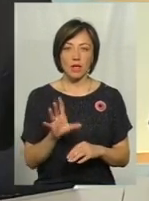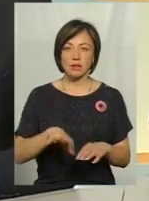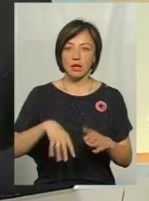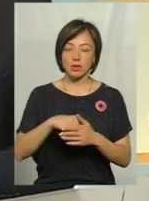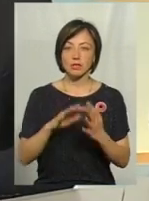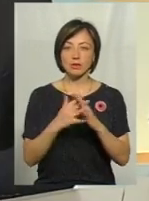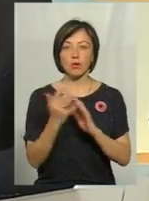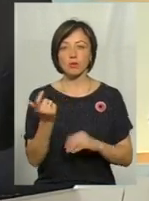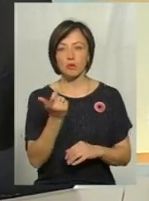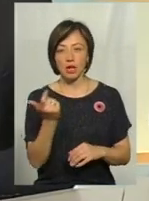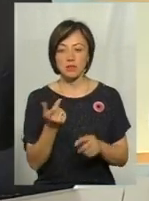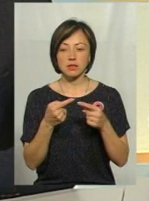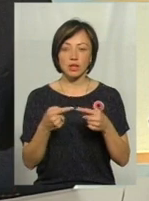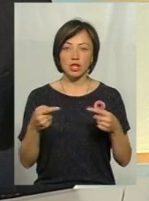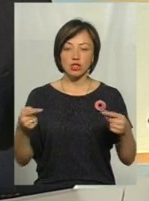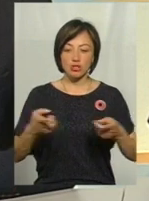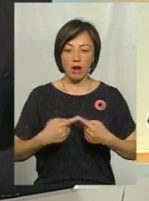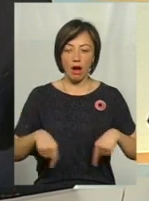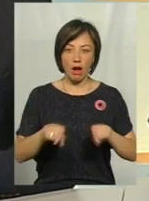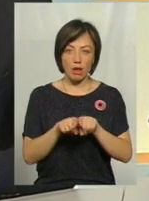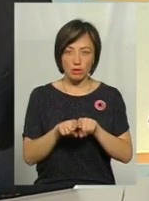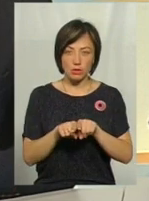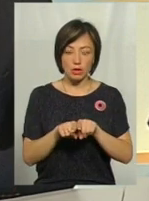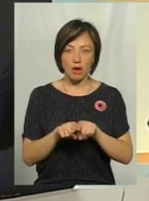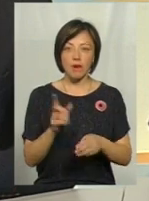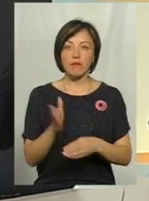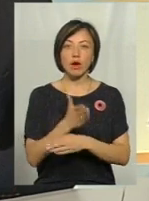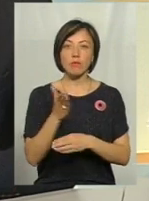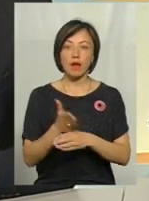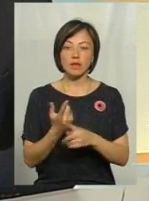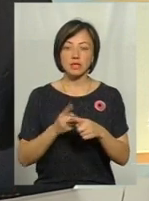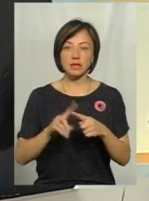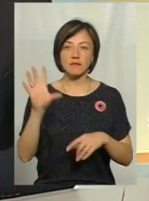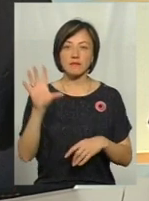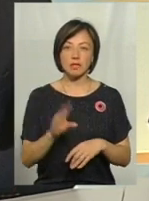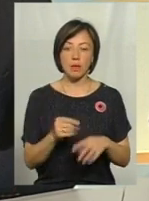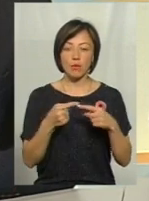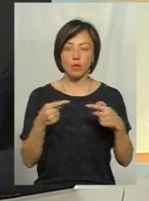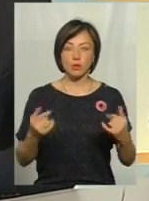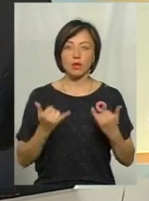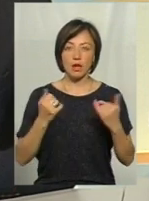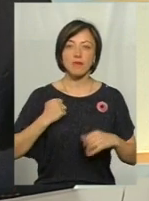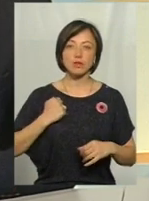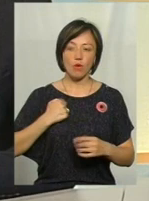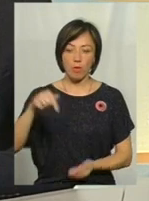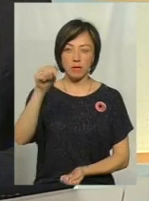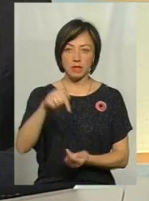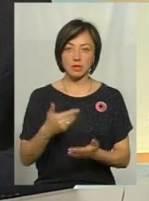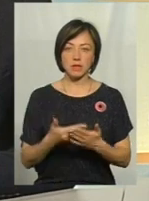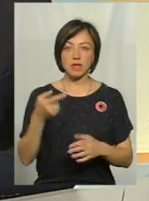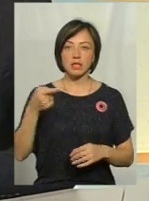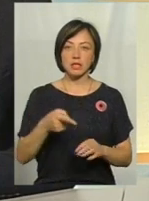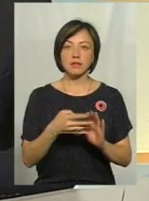сподарства, за рахунок інших галузей, вироблялося ось це все продукція для військового призначення. Наприклад, в